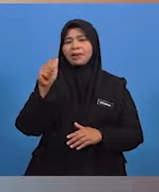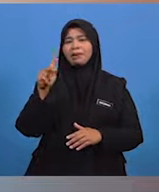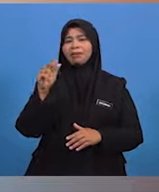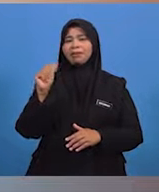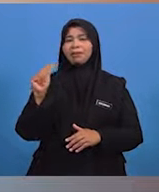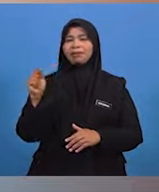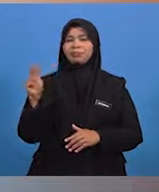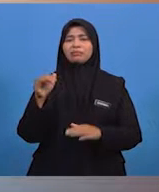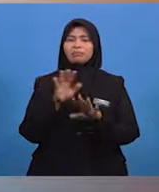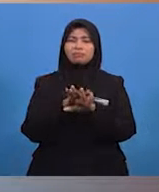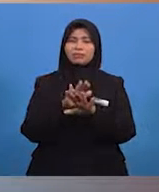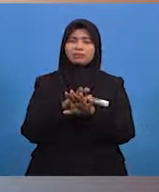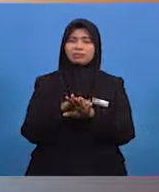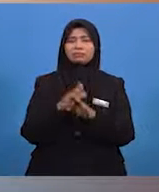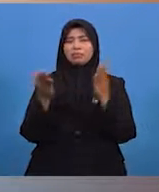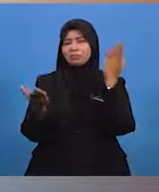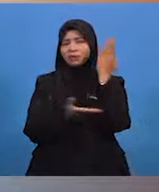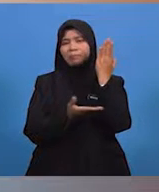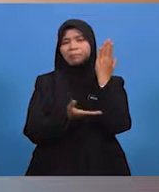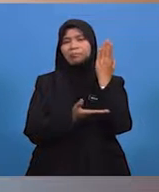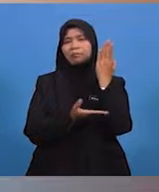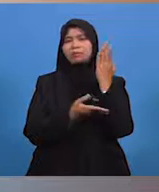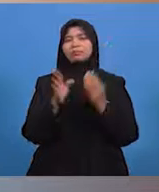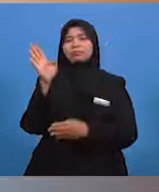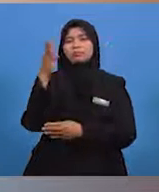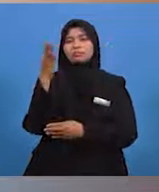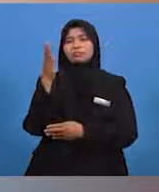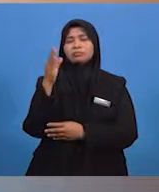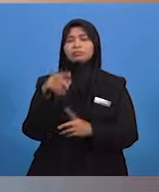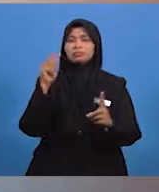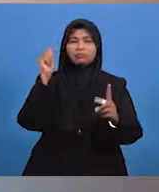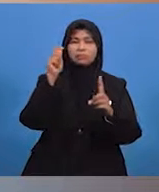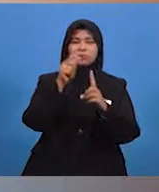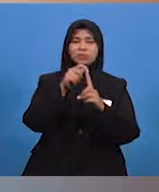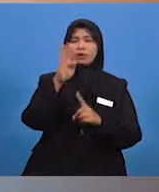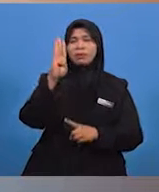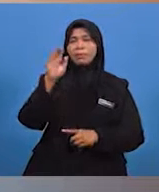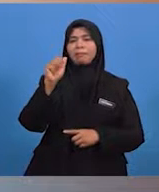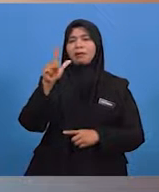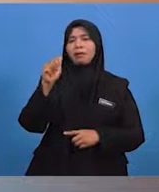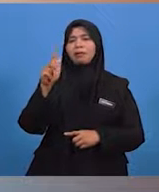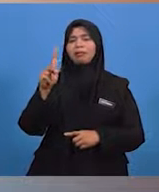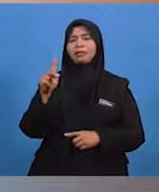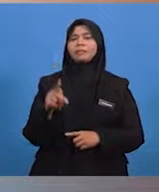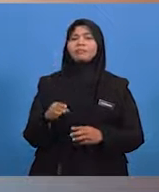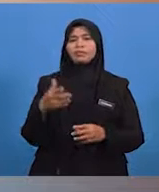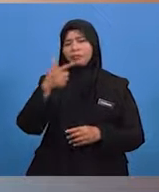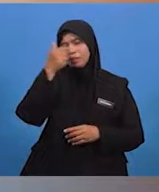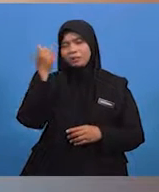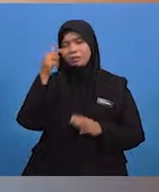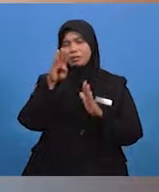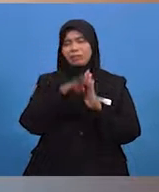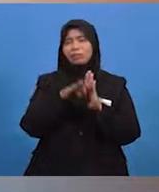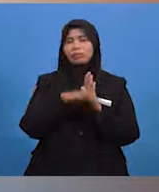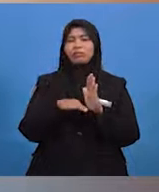Penebangan pokok untuk tujuan pembalakan menyebabkan kekurangan akar pokok